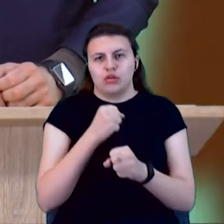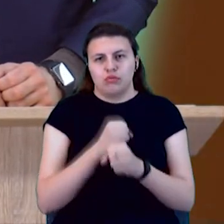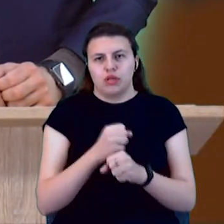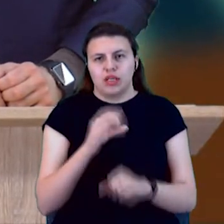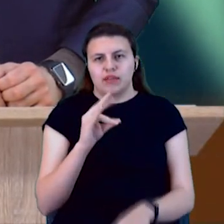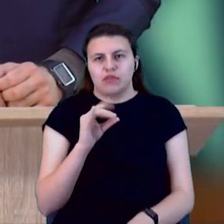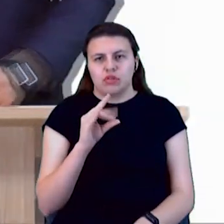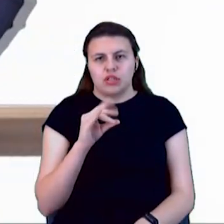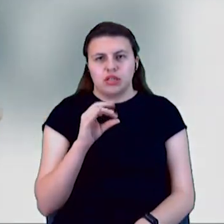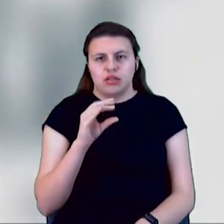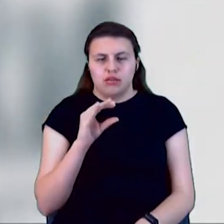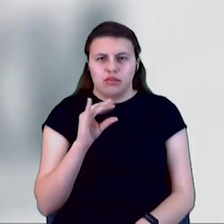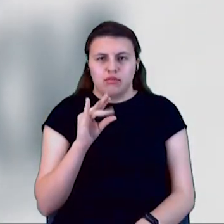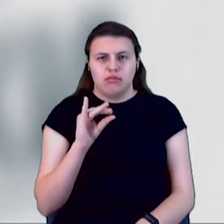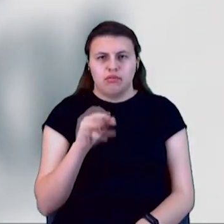привабливо?